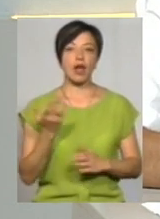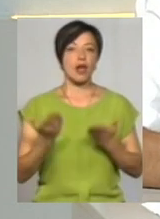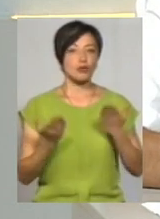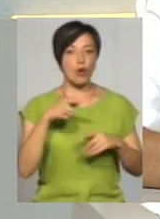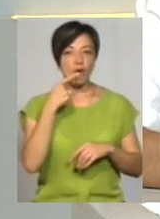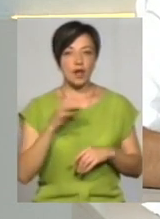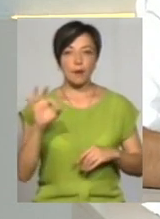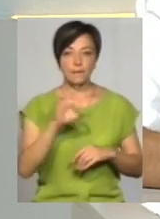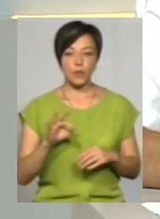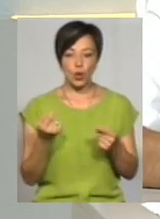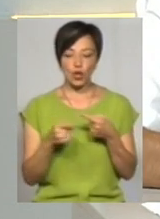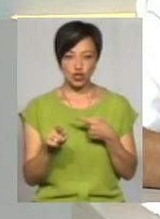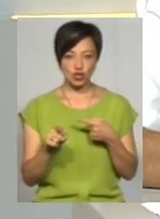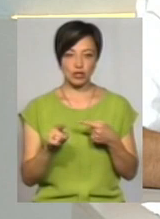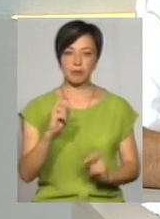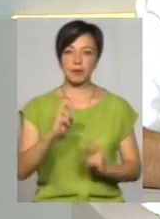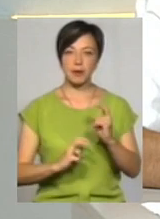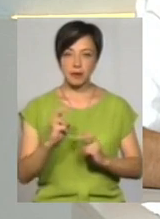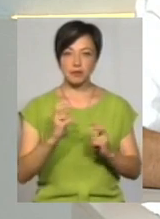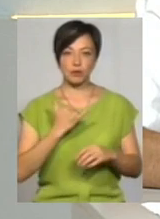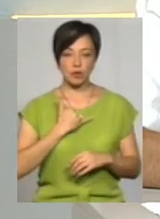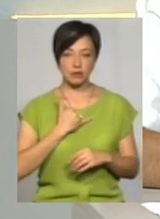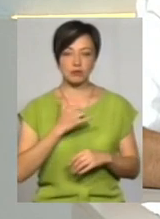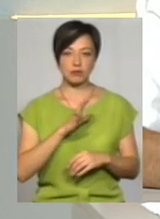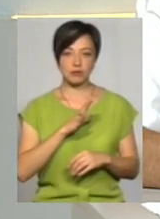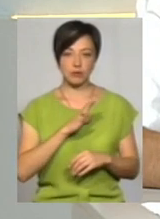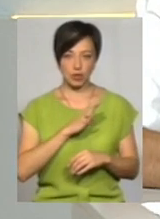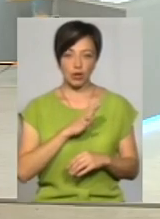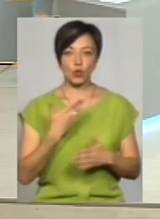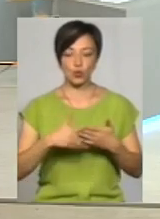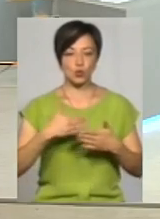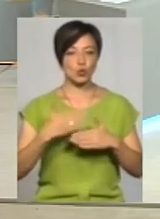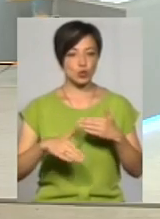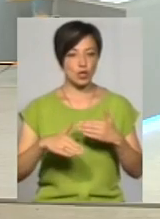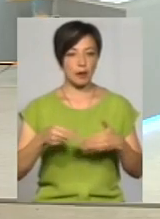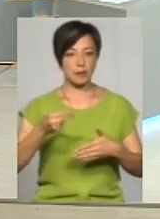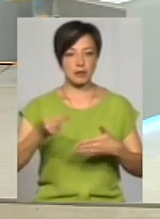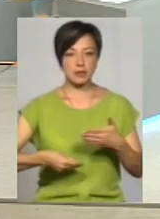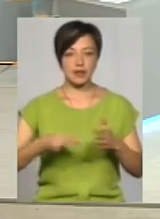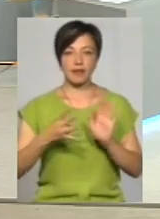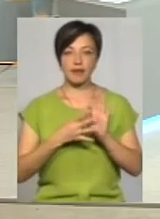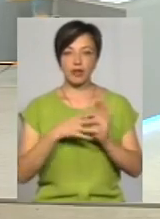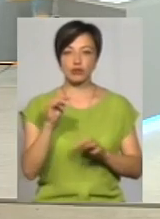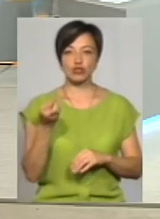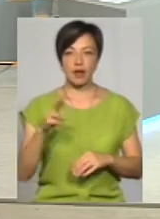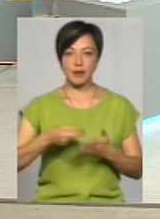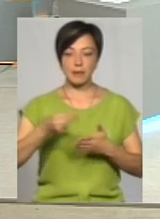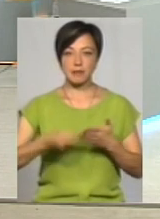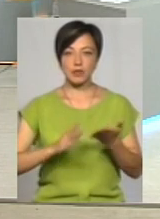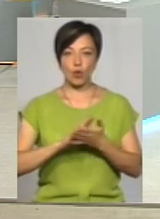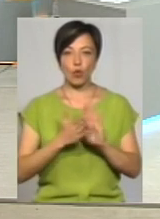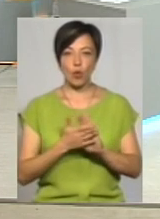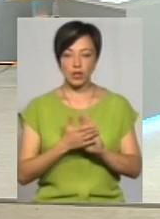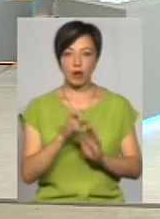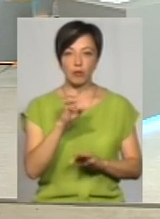інші мероприємства, проходили в нас, то 9 червня був підписана угода в